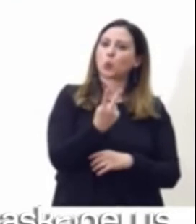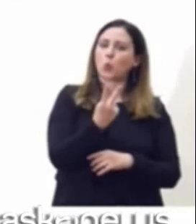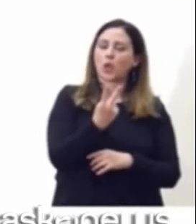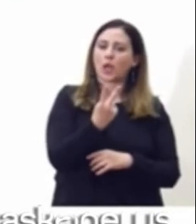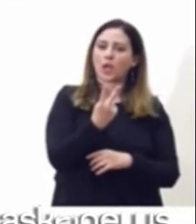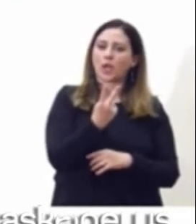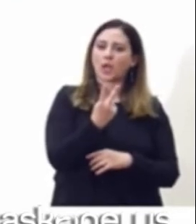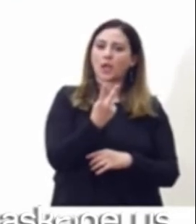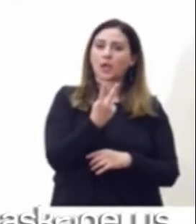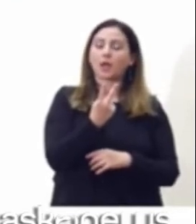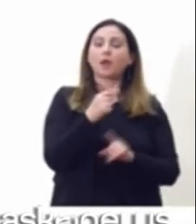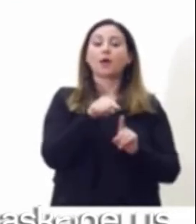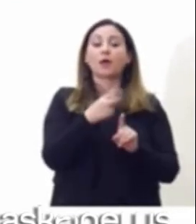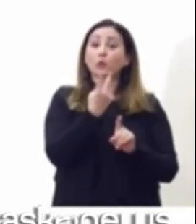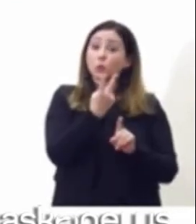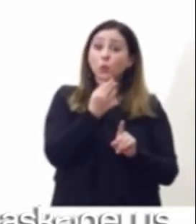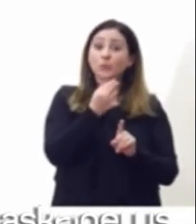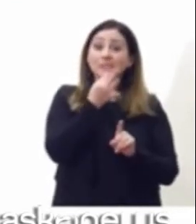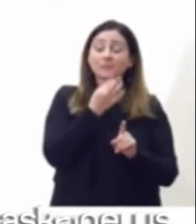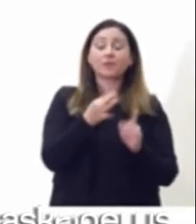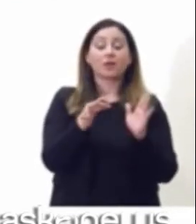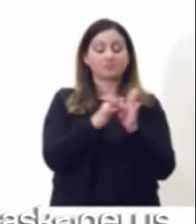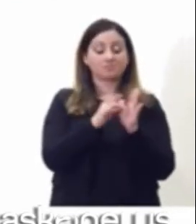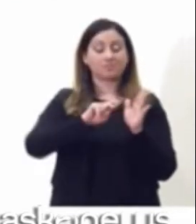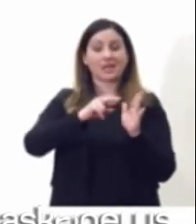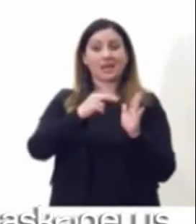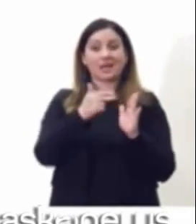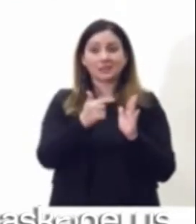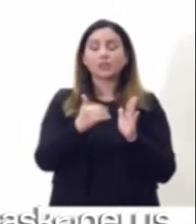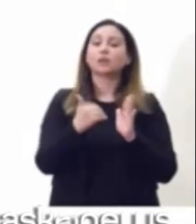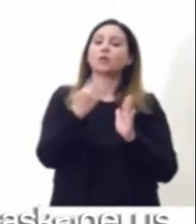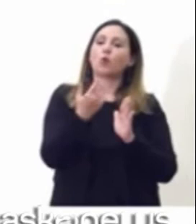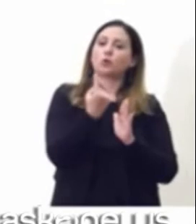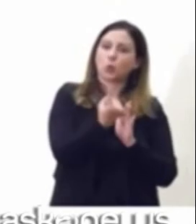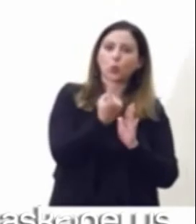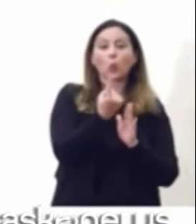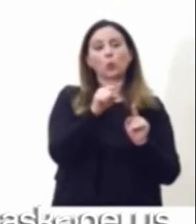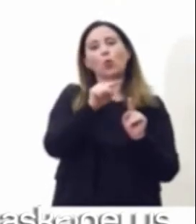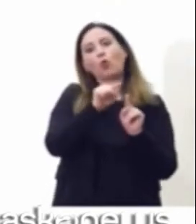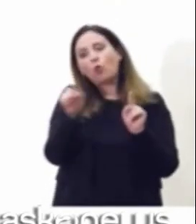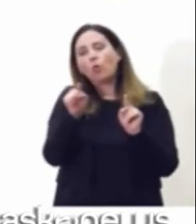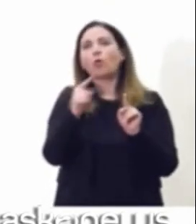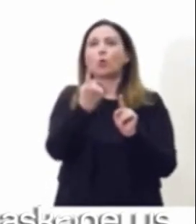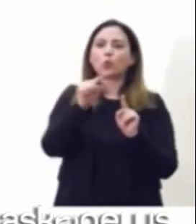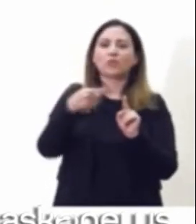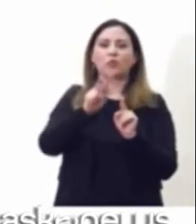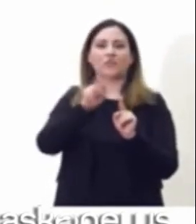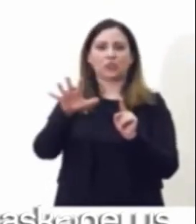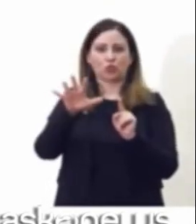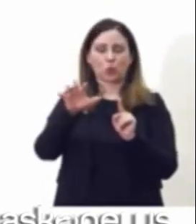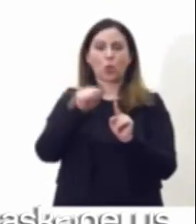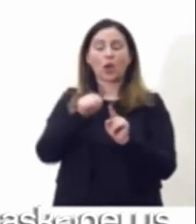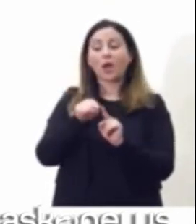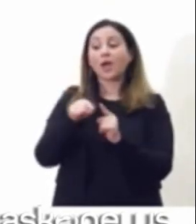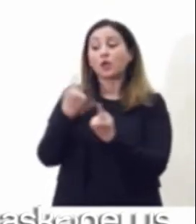un RT che è superiore all'1, tra l'1 e l'1,25. Lo scenario di tipo 3